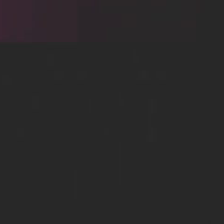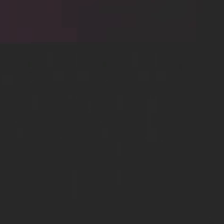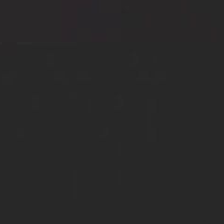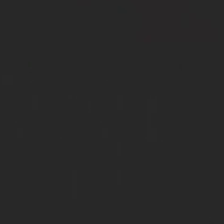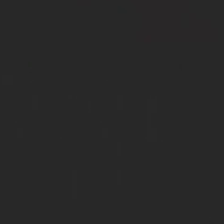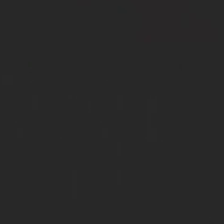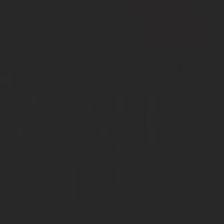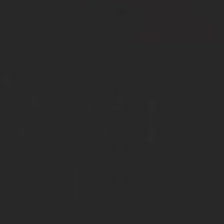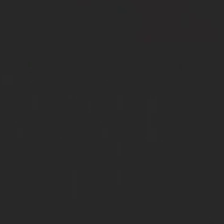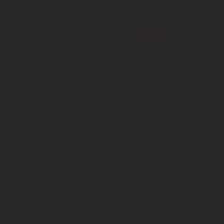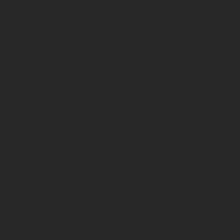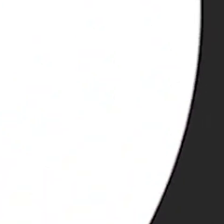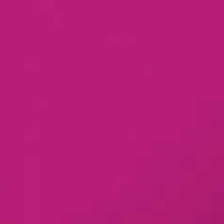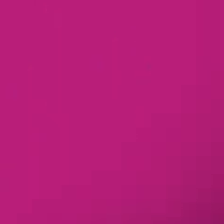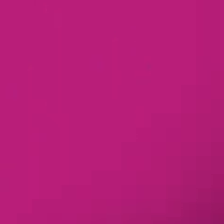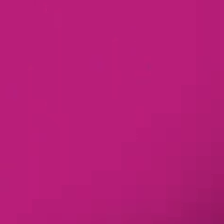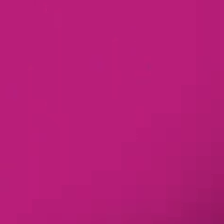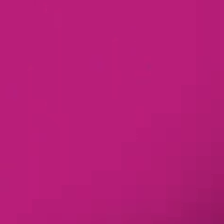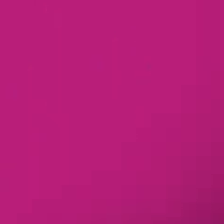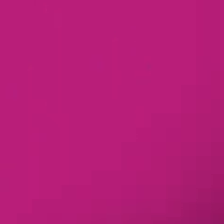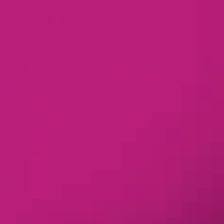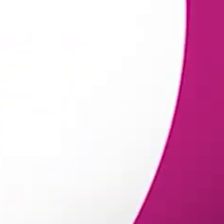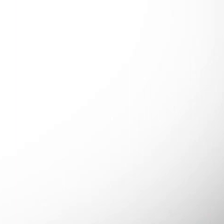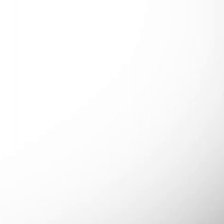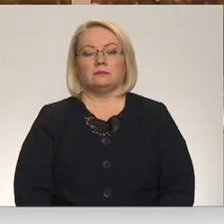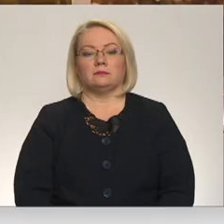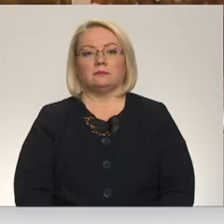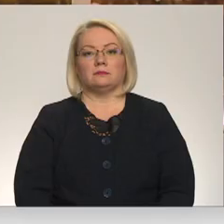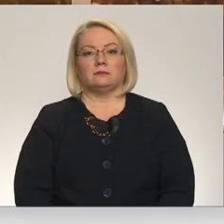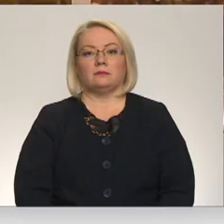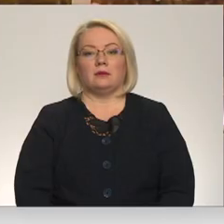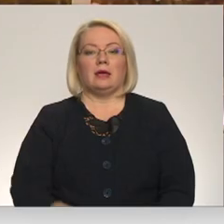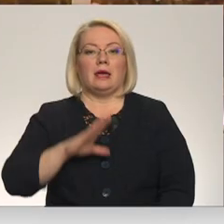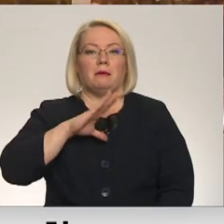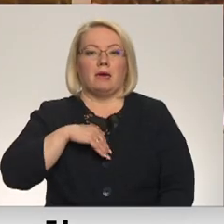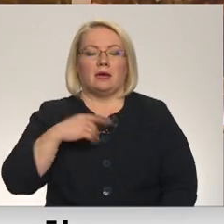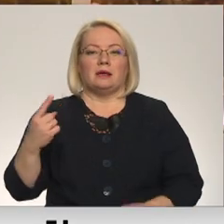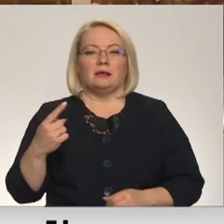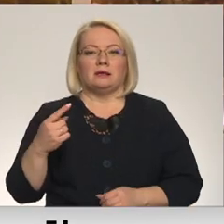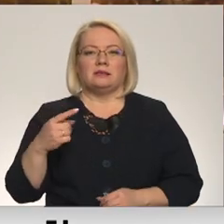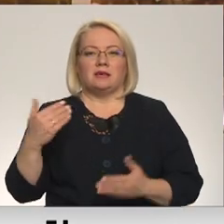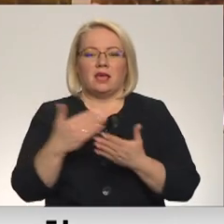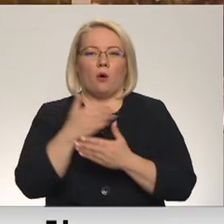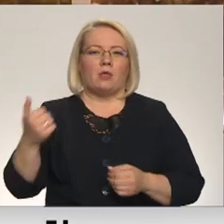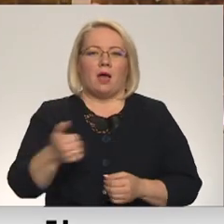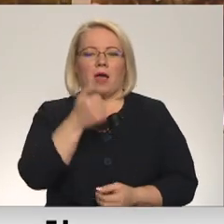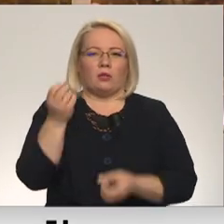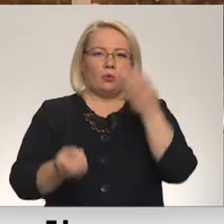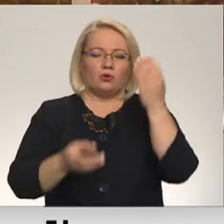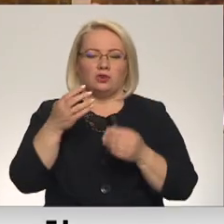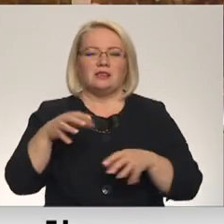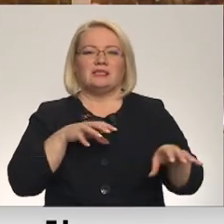Re! Viss ēters ir te! Pēc gadumīja sugņošanas dzīvnieku